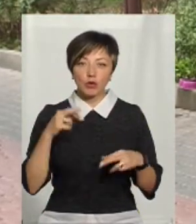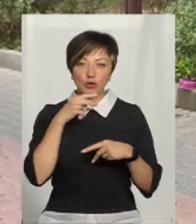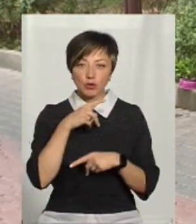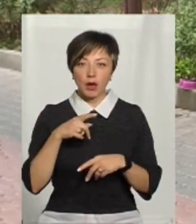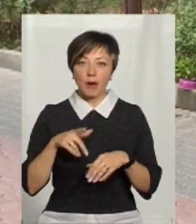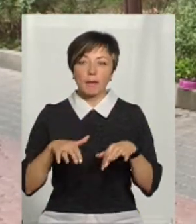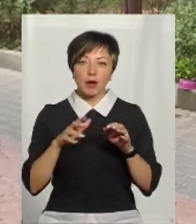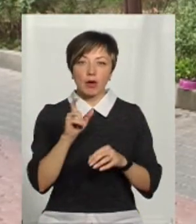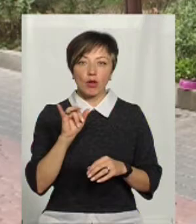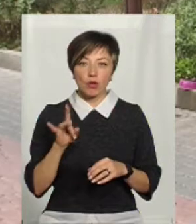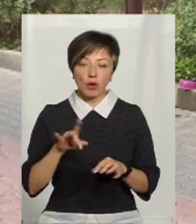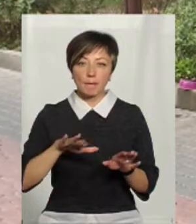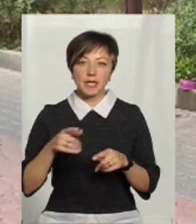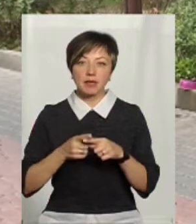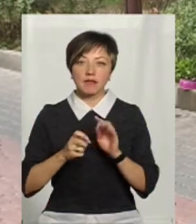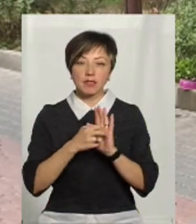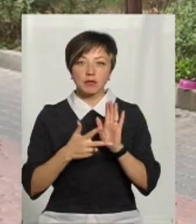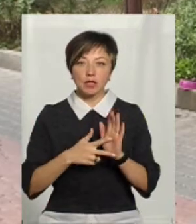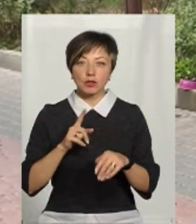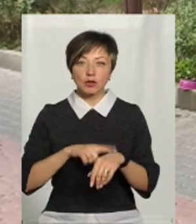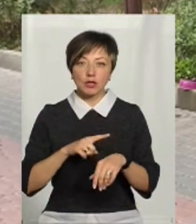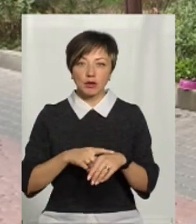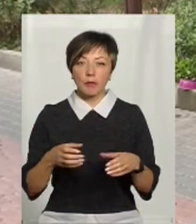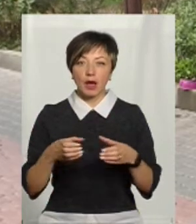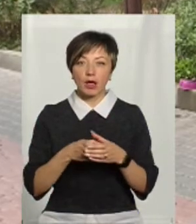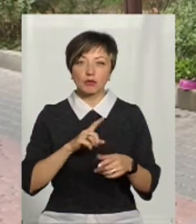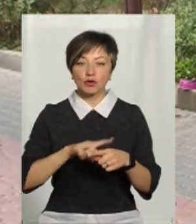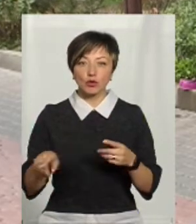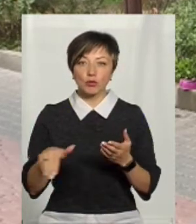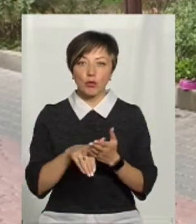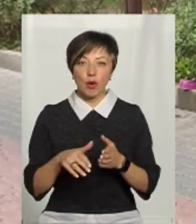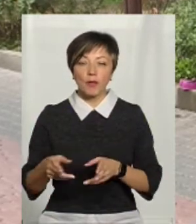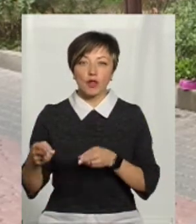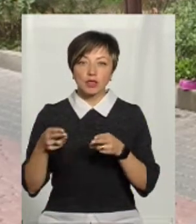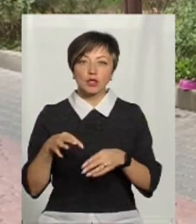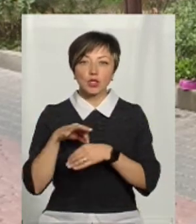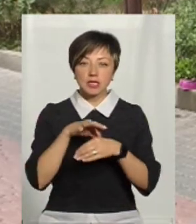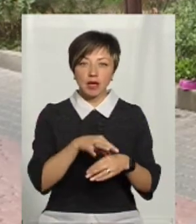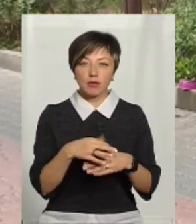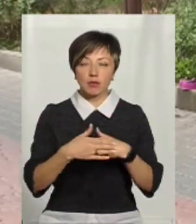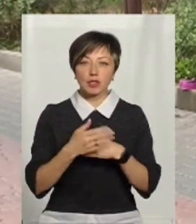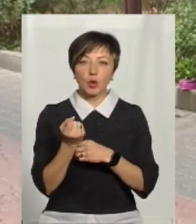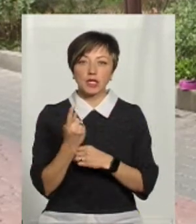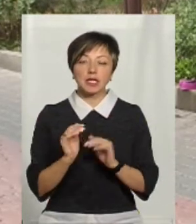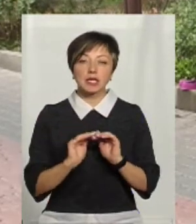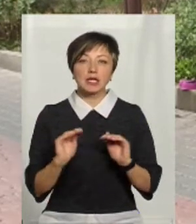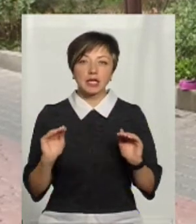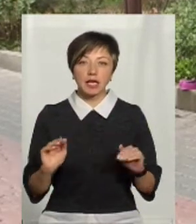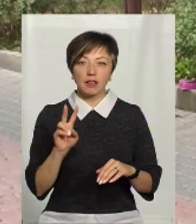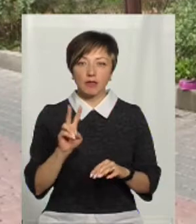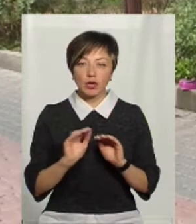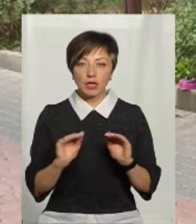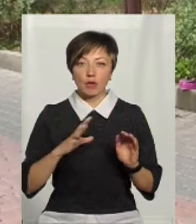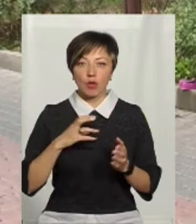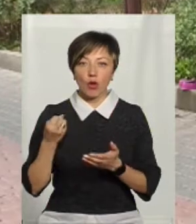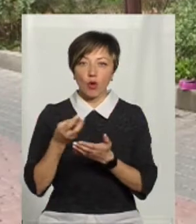парами хлору. Після 18-ї години прибадами швидкої допомоги було доставлено близько 11 дітей. Двоє дітей